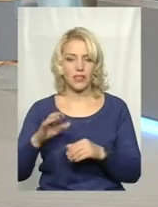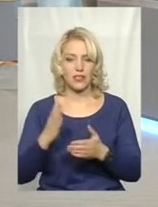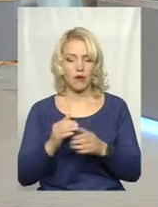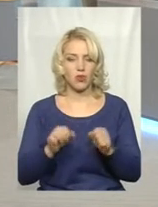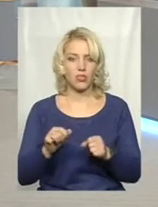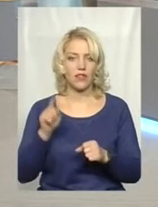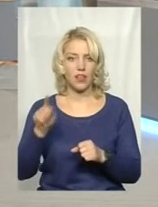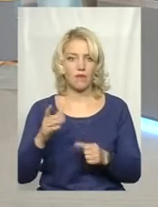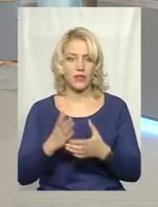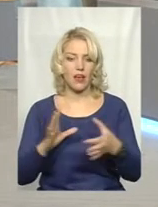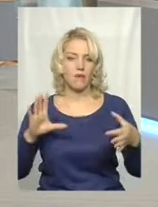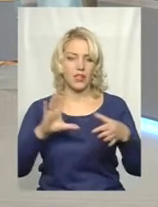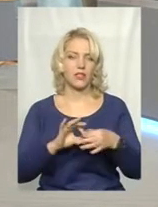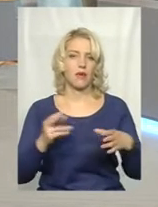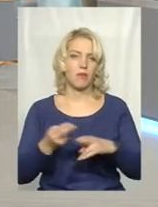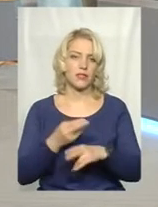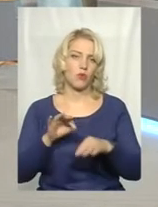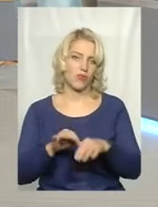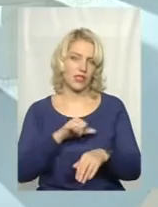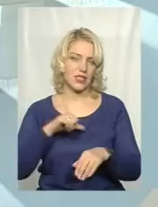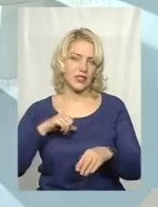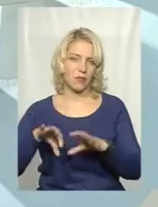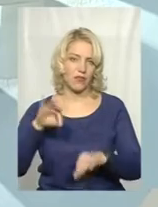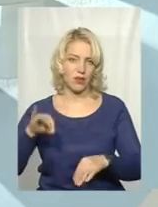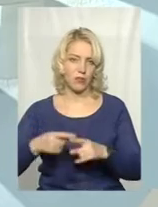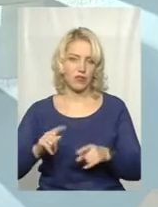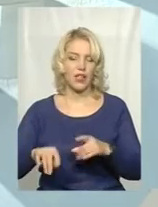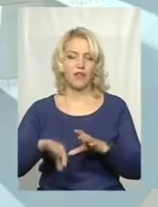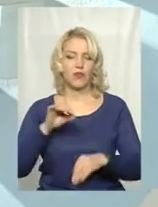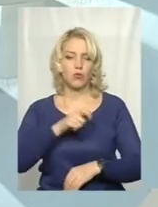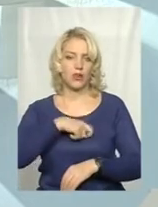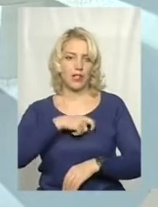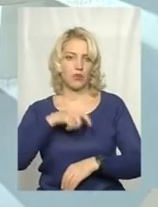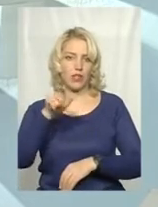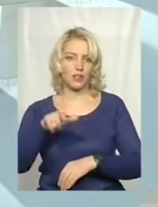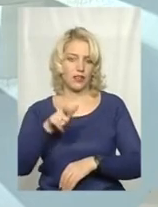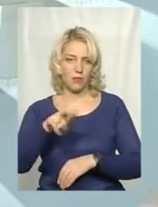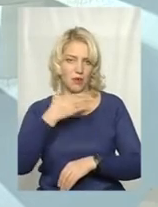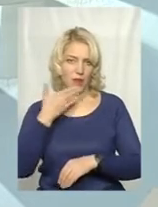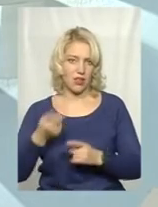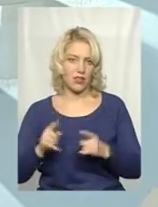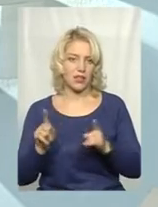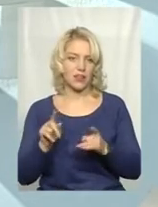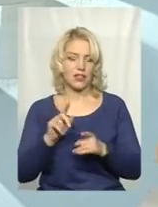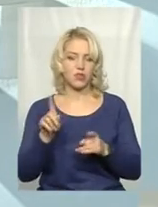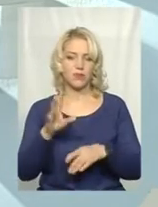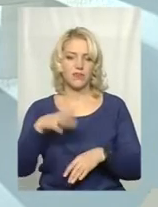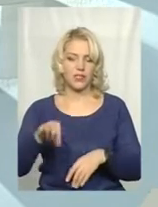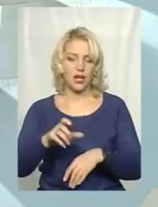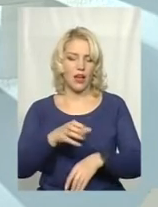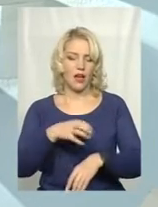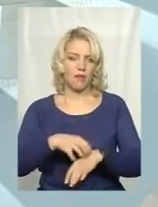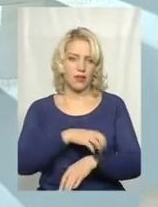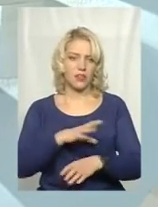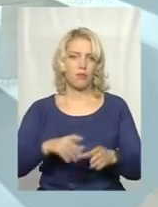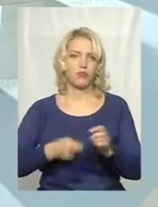відбувається приєднання без проведення самих виборів. Тобто вибора депутата там немає, бо це треба, щоб всі партії подавалися раді одного